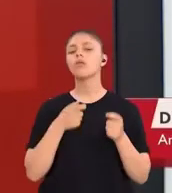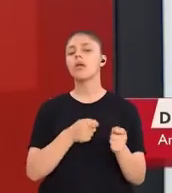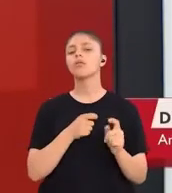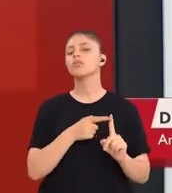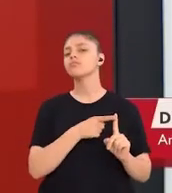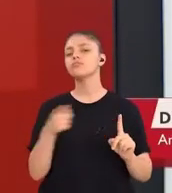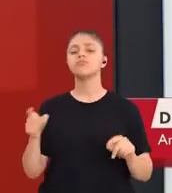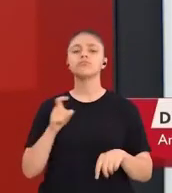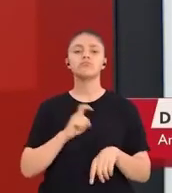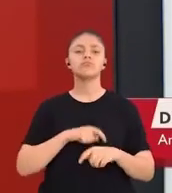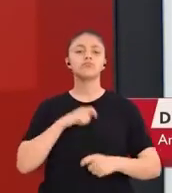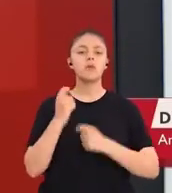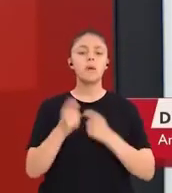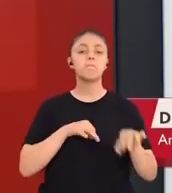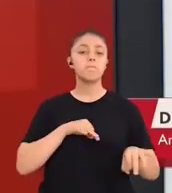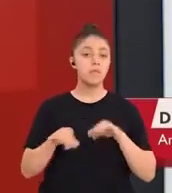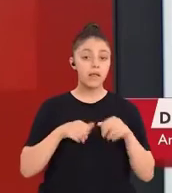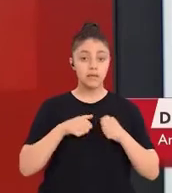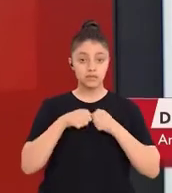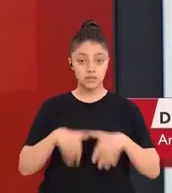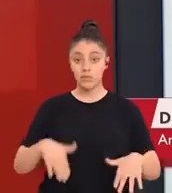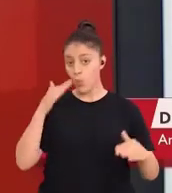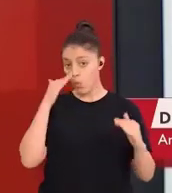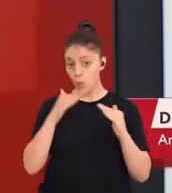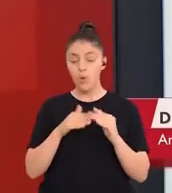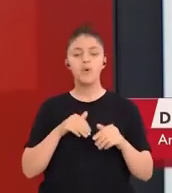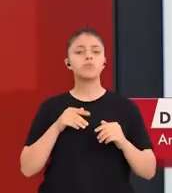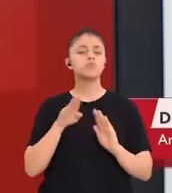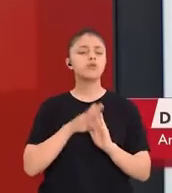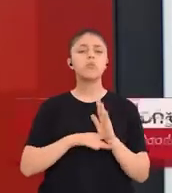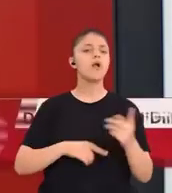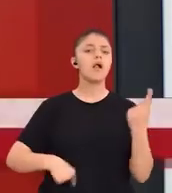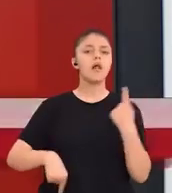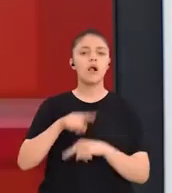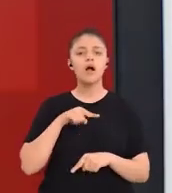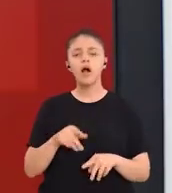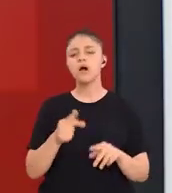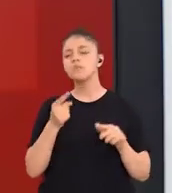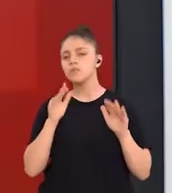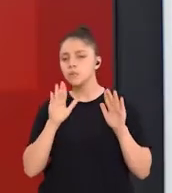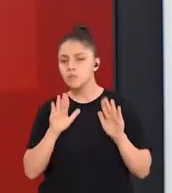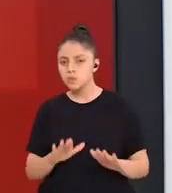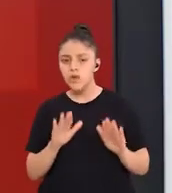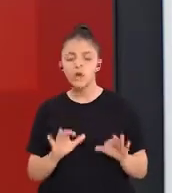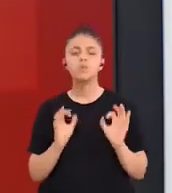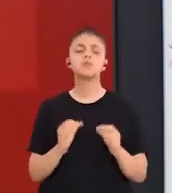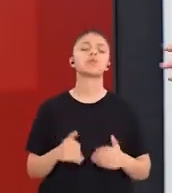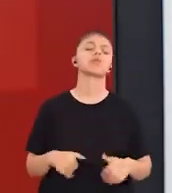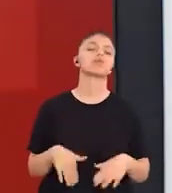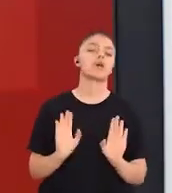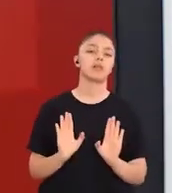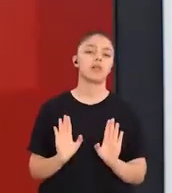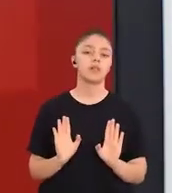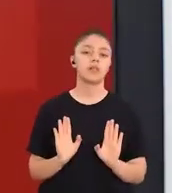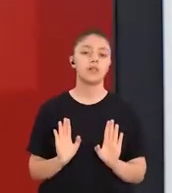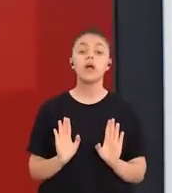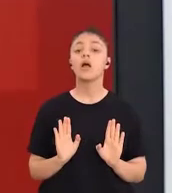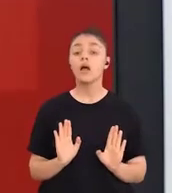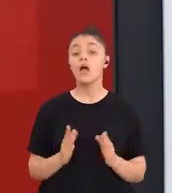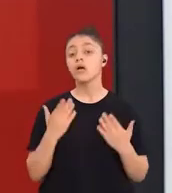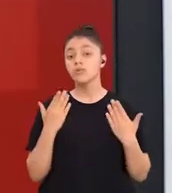Eğitim süreçlerinin planlı ve sistemli olmalarını sağlayan programların durağın olması mümkün değildir.